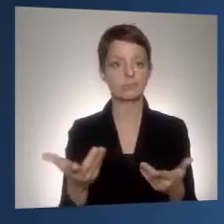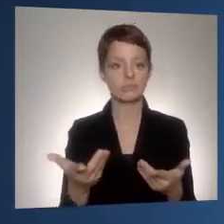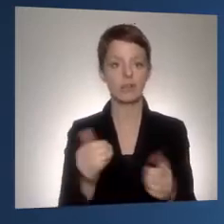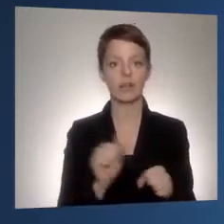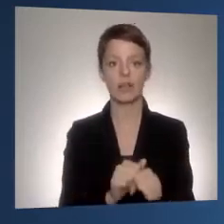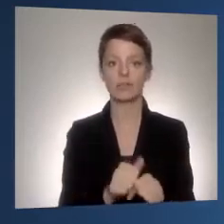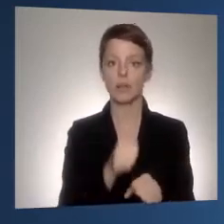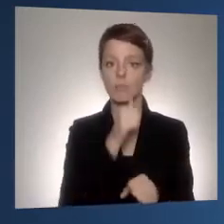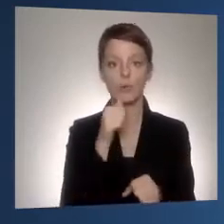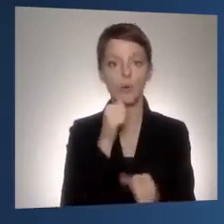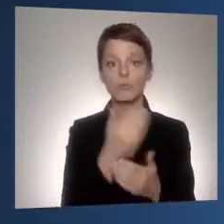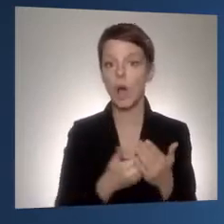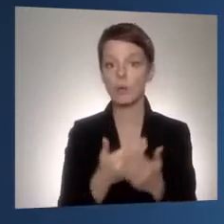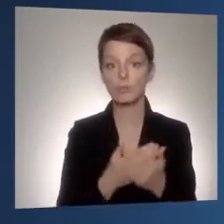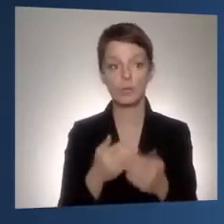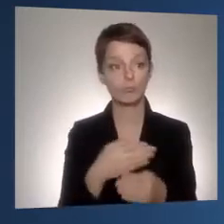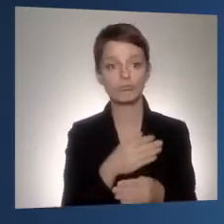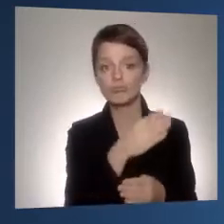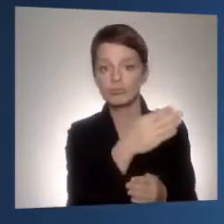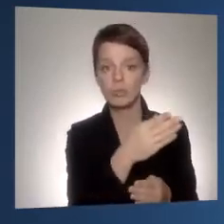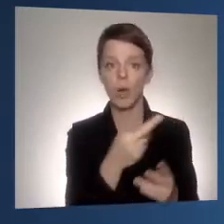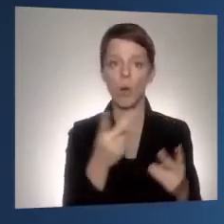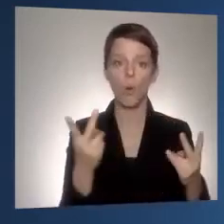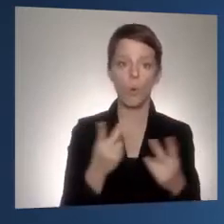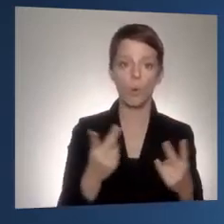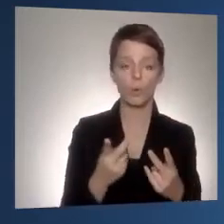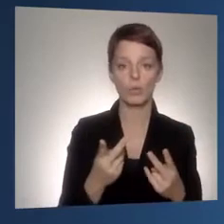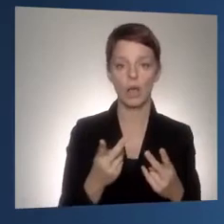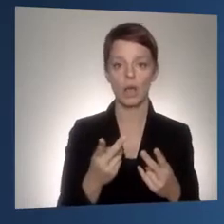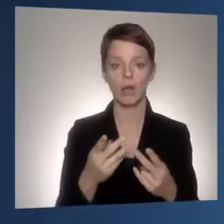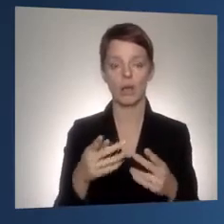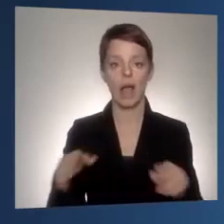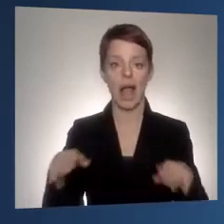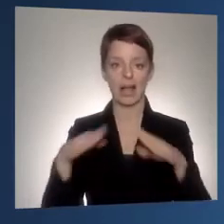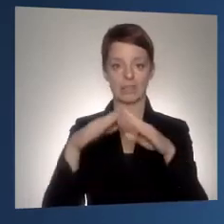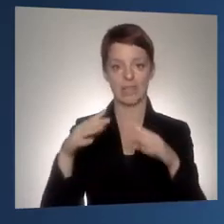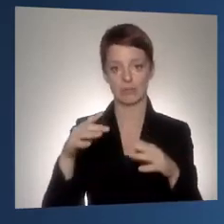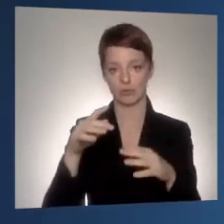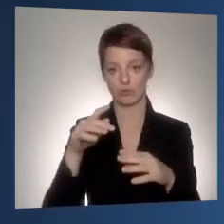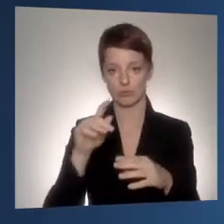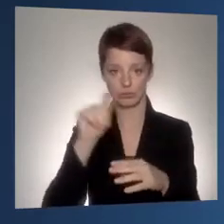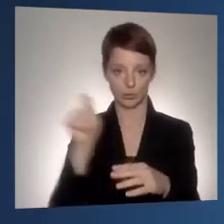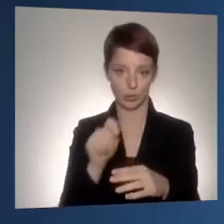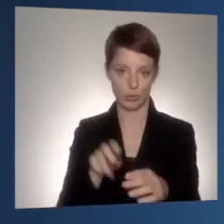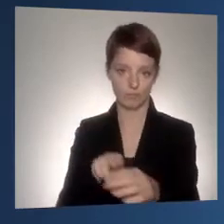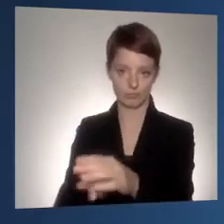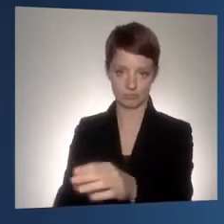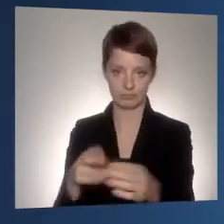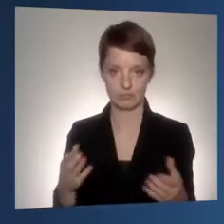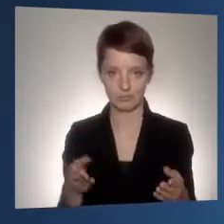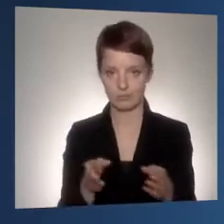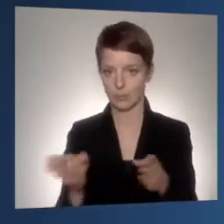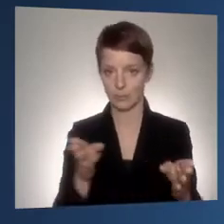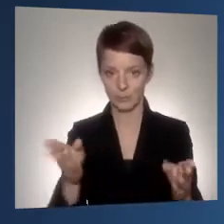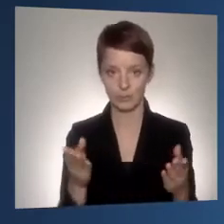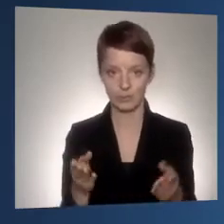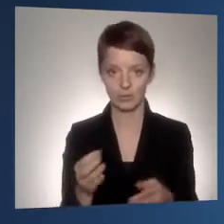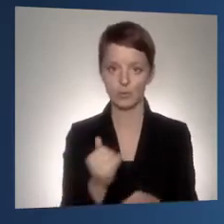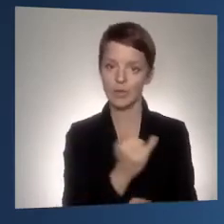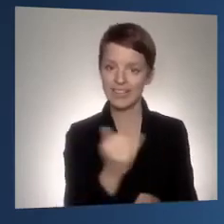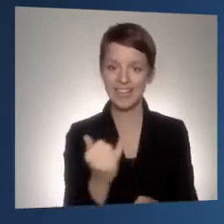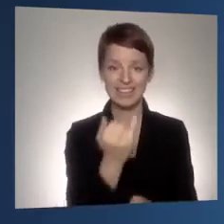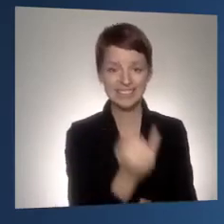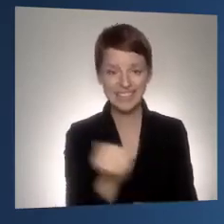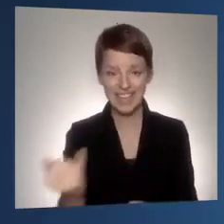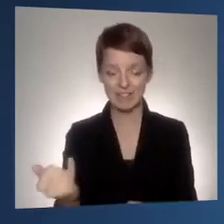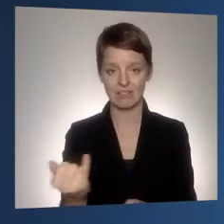Berufsausbildung zu machen oder einen akademischen Werdegang zu gehen. Das ist für jedes einzelne Kind, für jedes